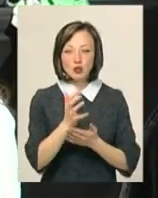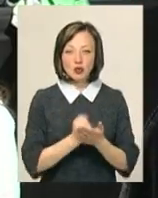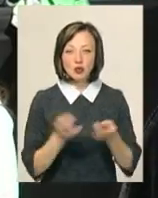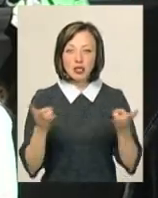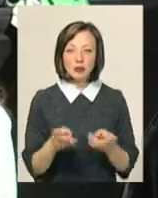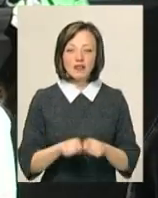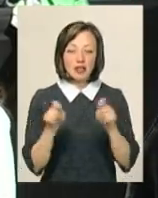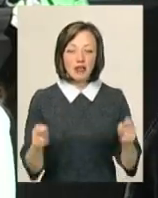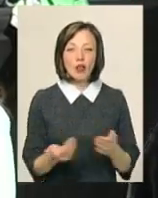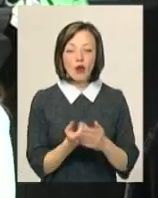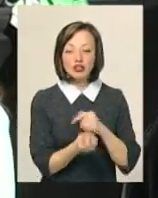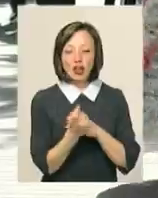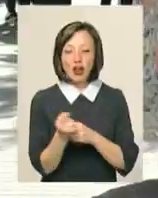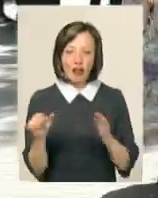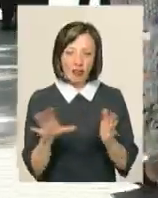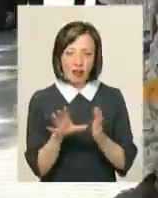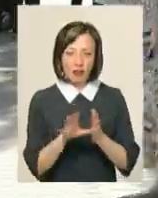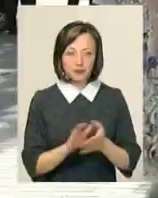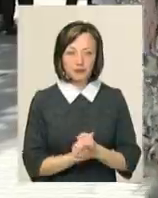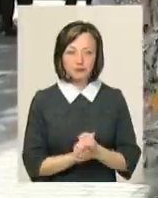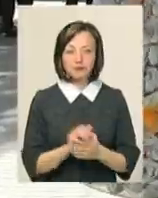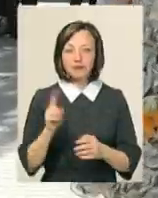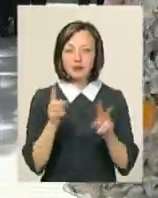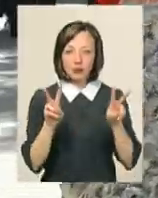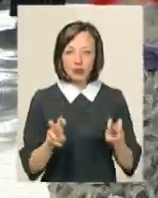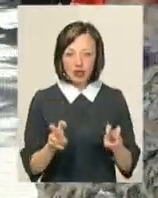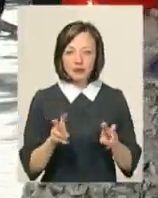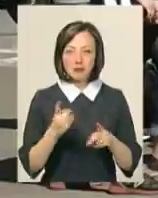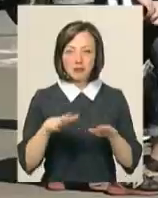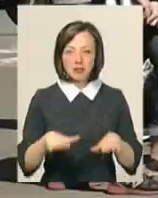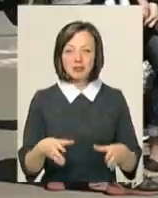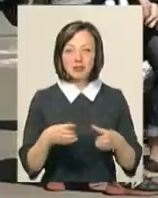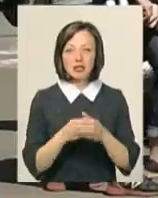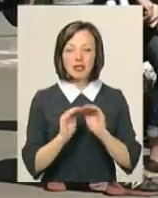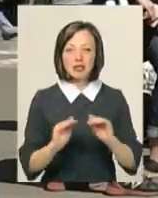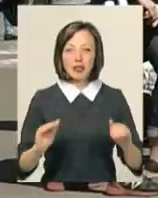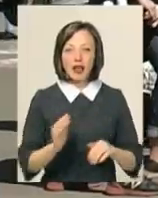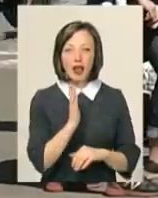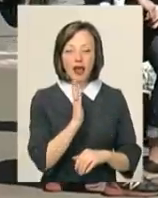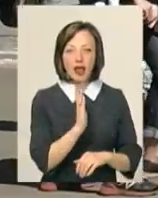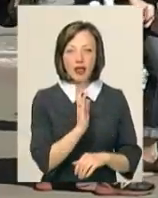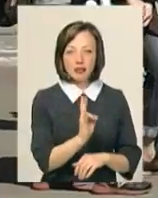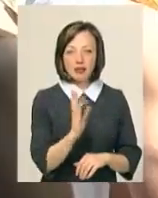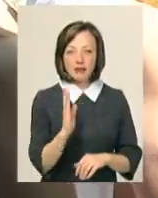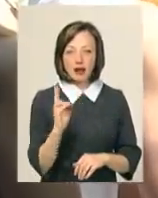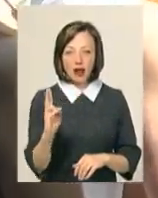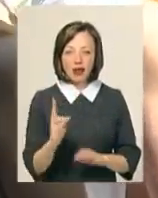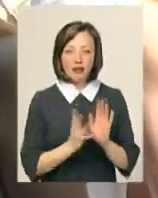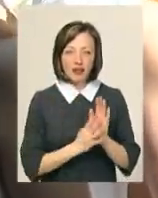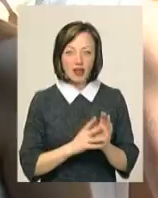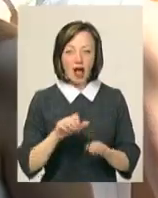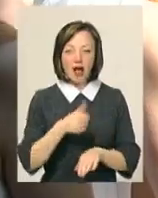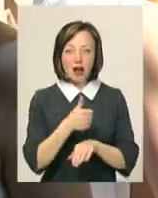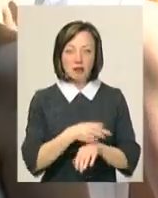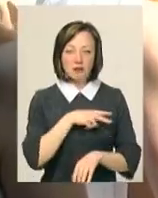потрібно відкривати нові джерела енергії. Першою в номінації «Екомода» стала команда учнів ЗНВК номер 9 обласного центру, а гран-прі